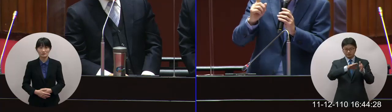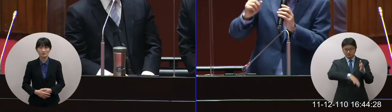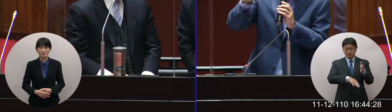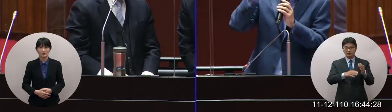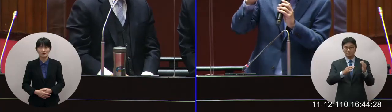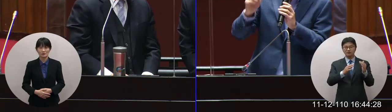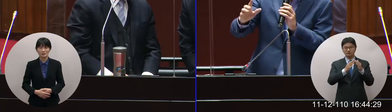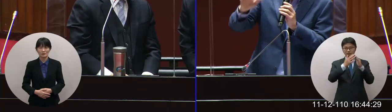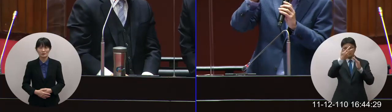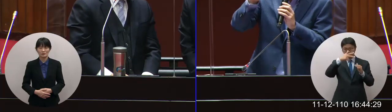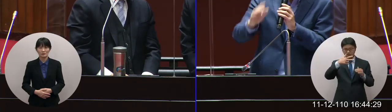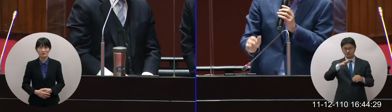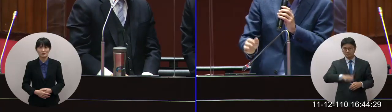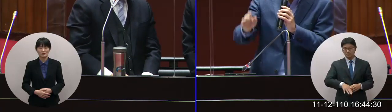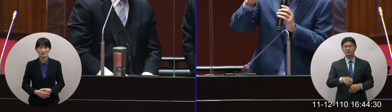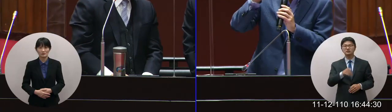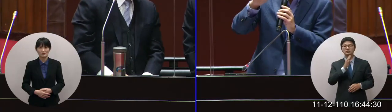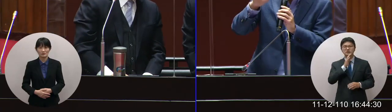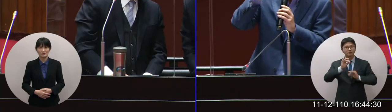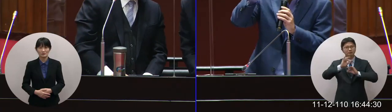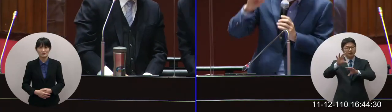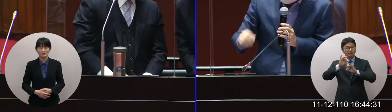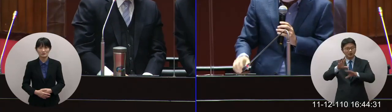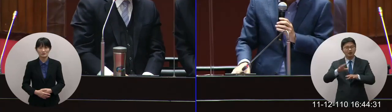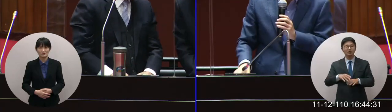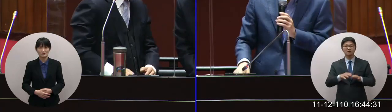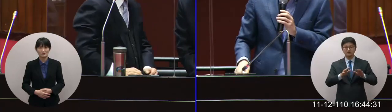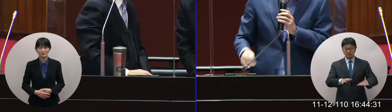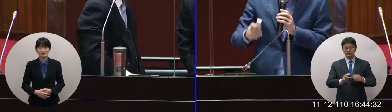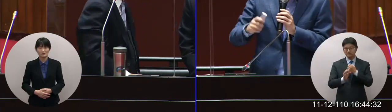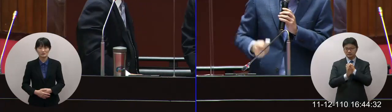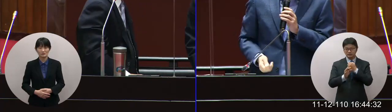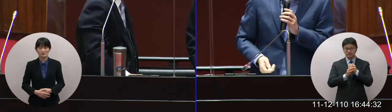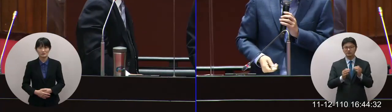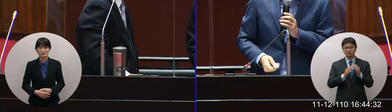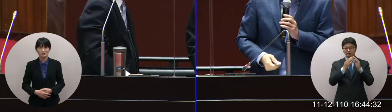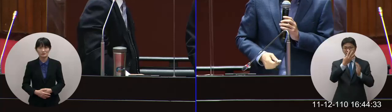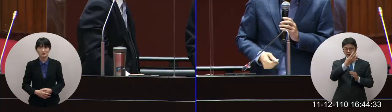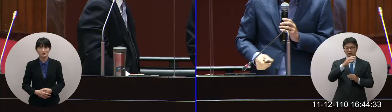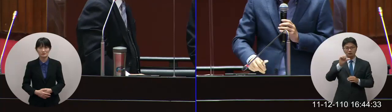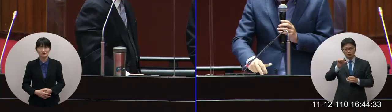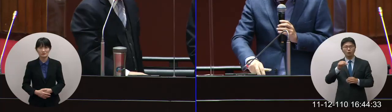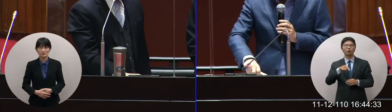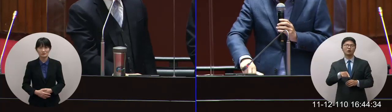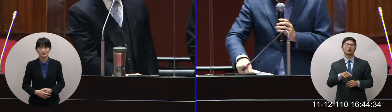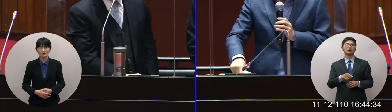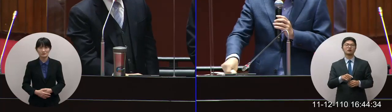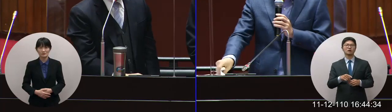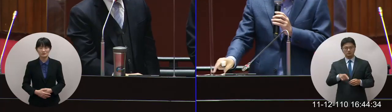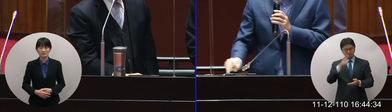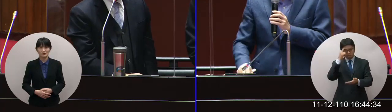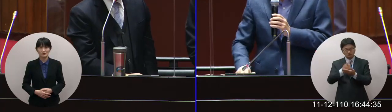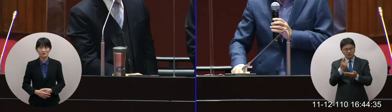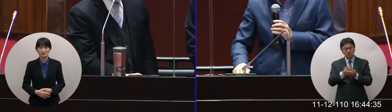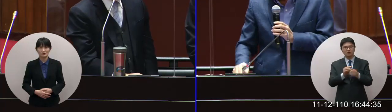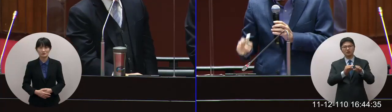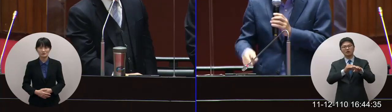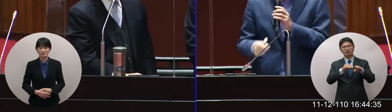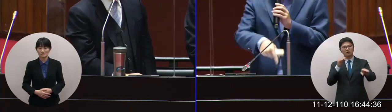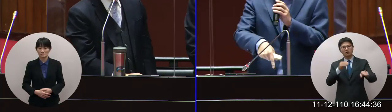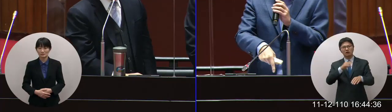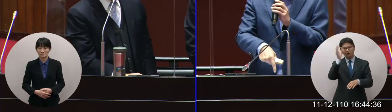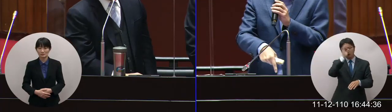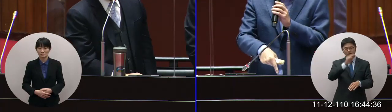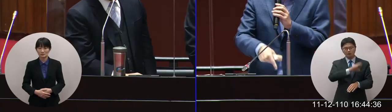商場現在只市營運四樓到五樓啊每天都在堵車啊所以我想直接講今天的主題